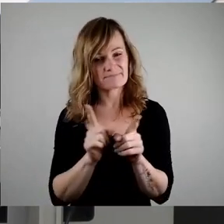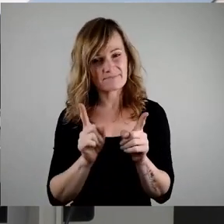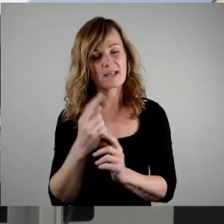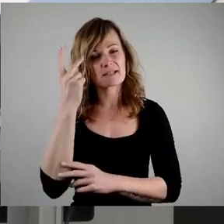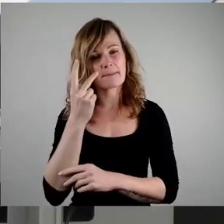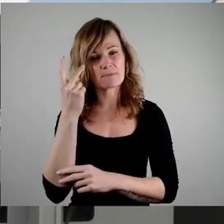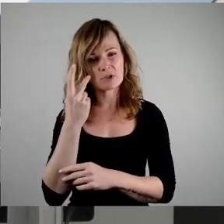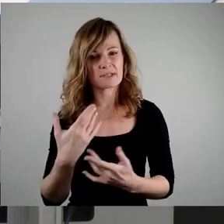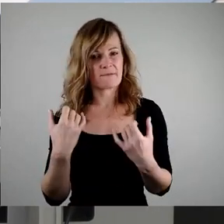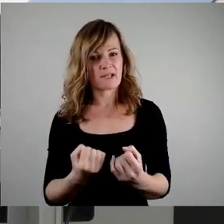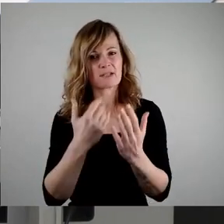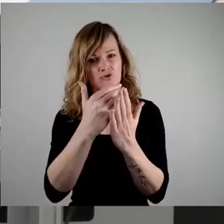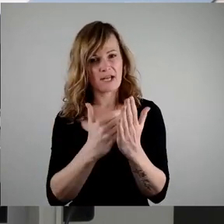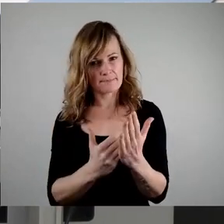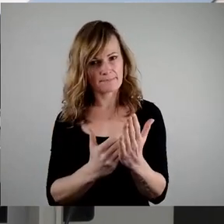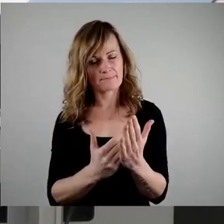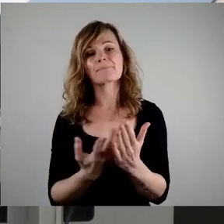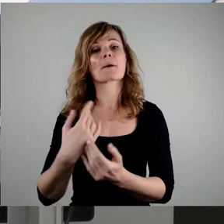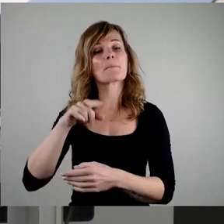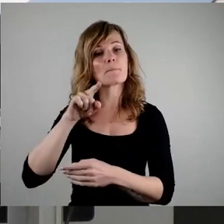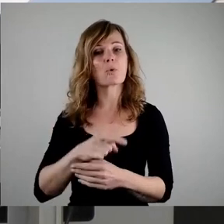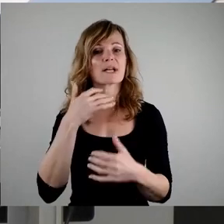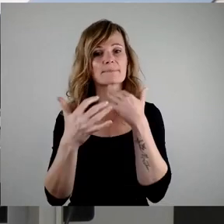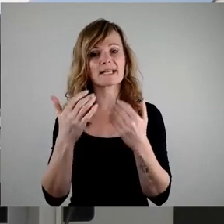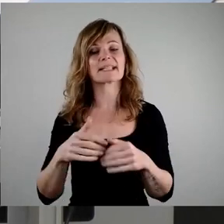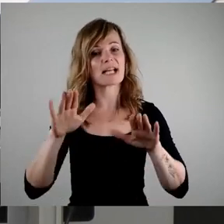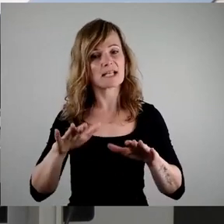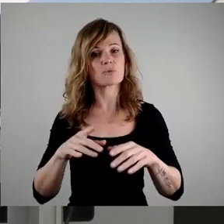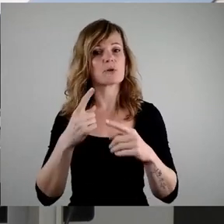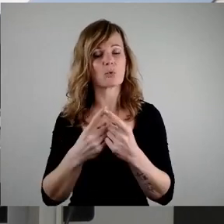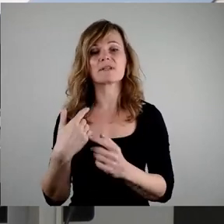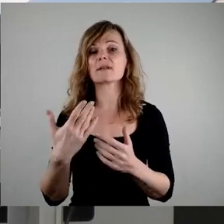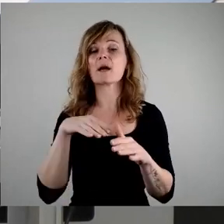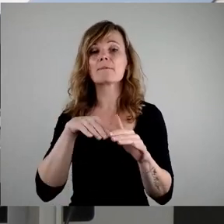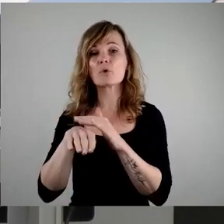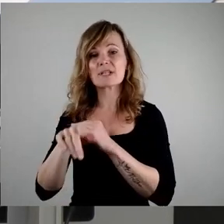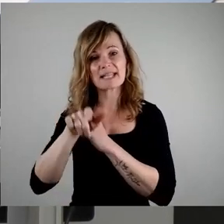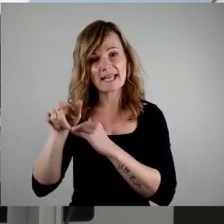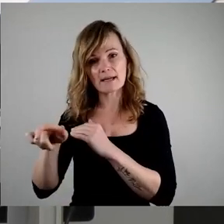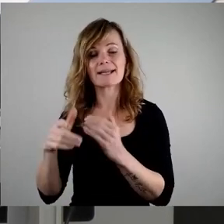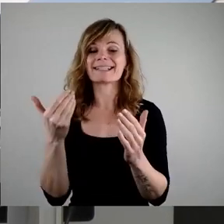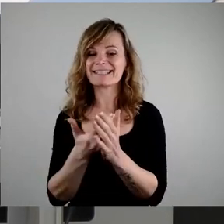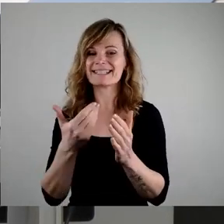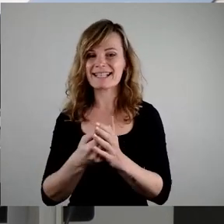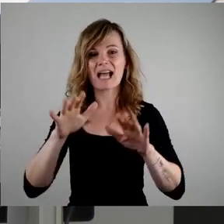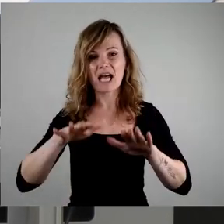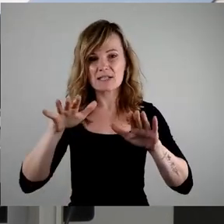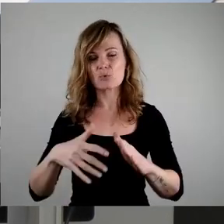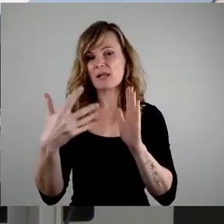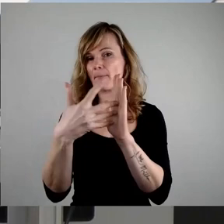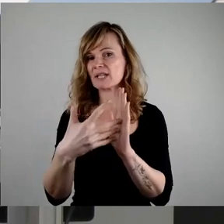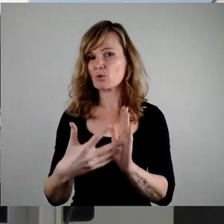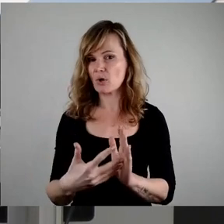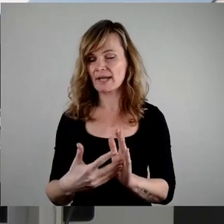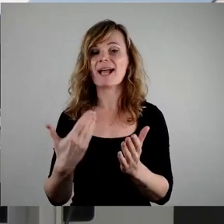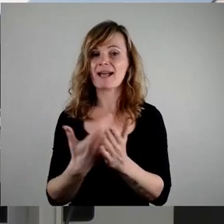festzuschreiben, nämlich den Monatsbericht Asyl und Flüchtlinge, das sogenannte Asylmonitoring, also die